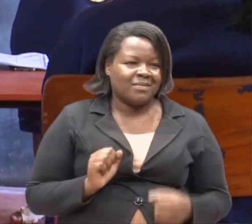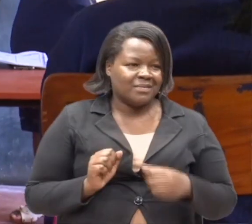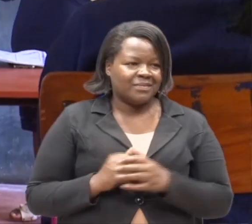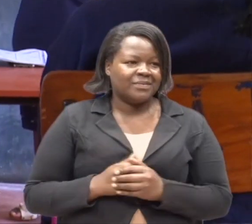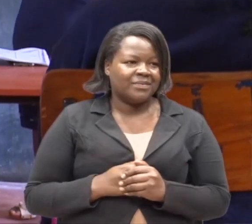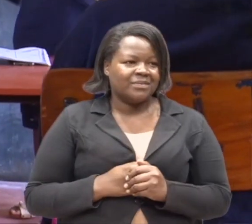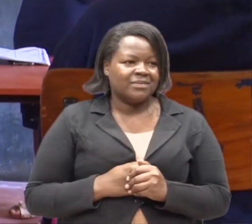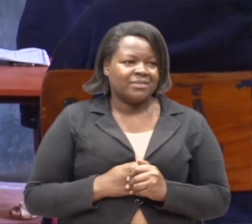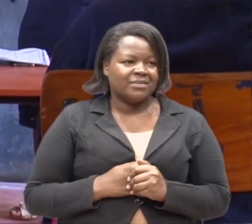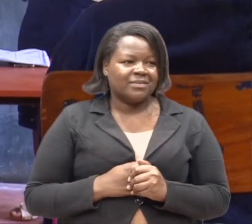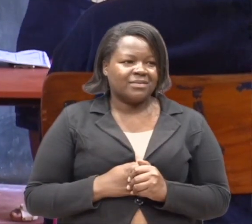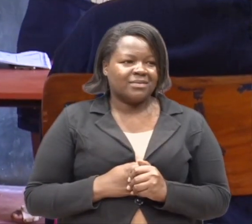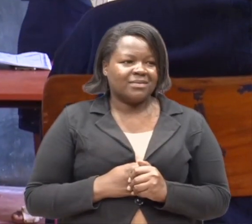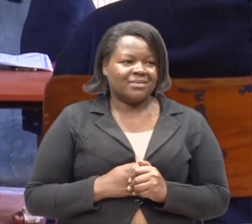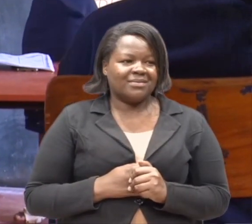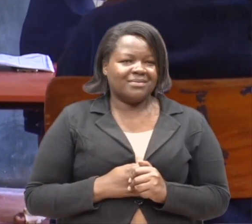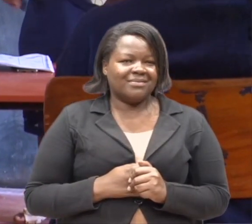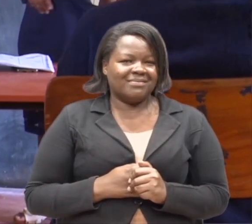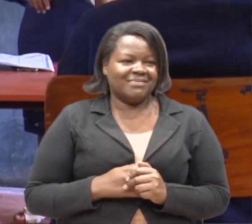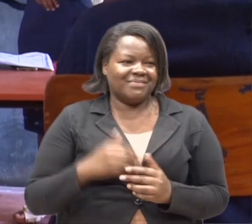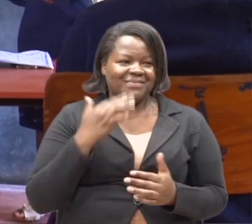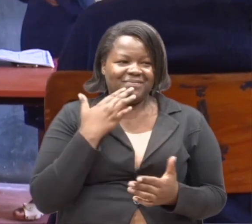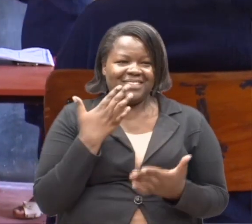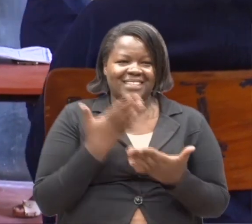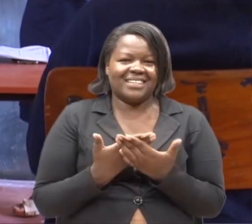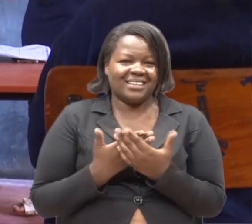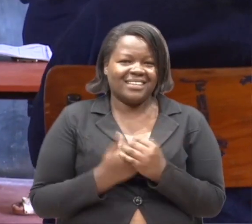Wow. Very nice. Thank you. Ah, well. Oh.